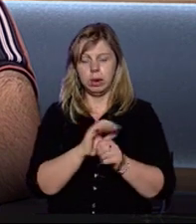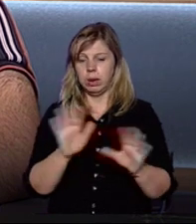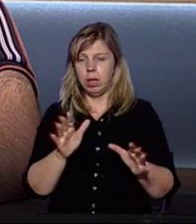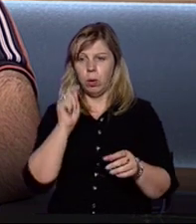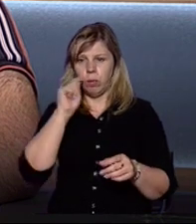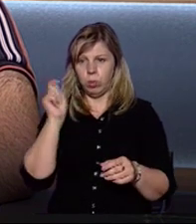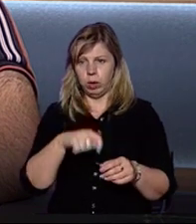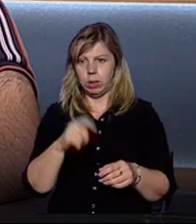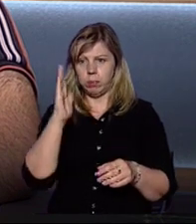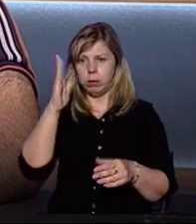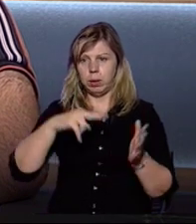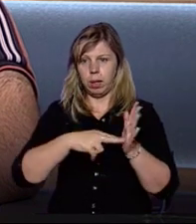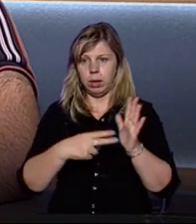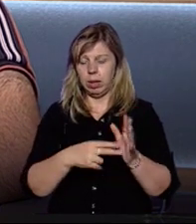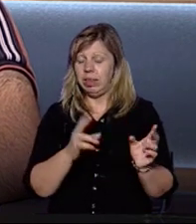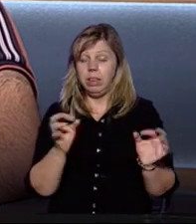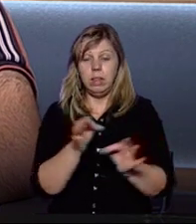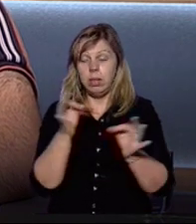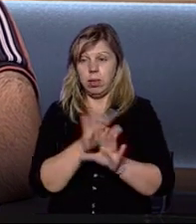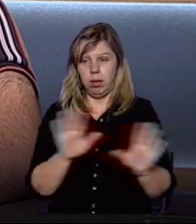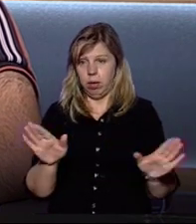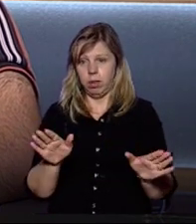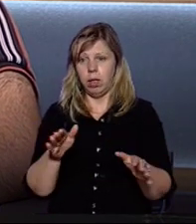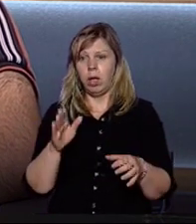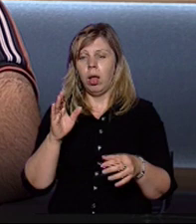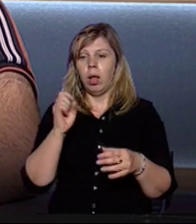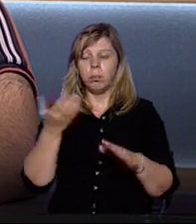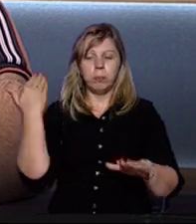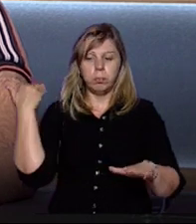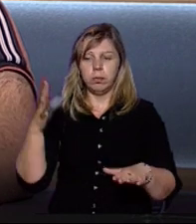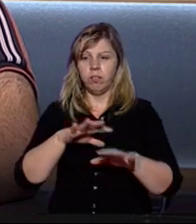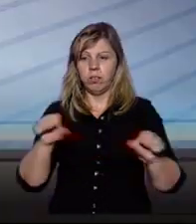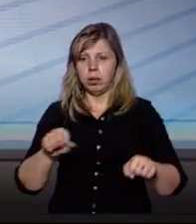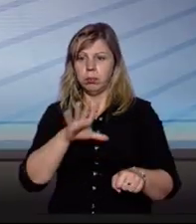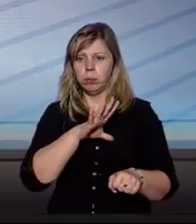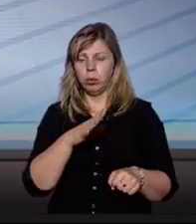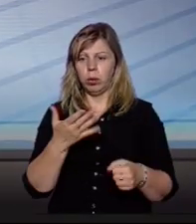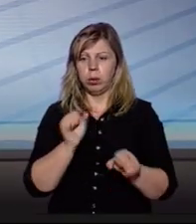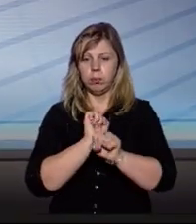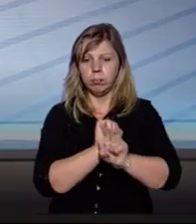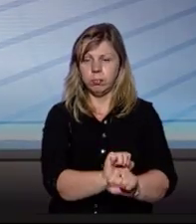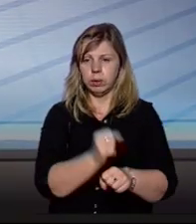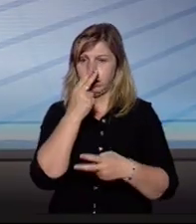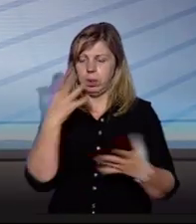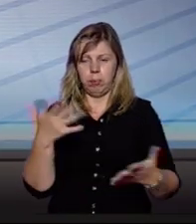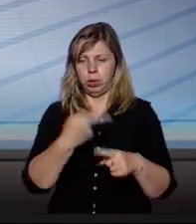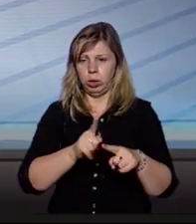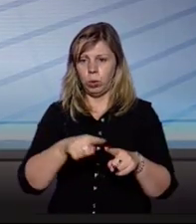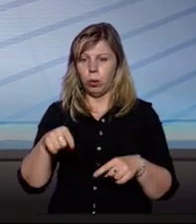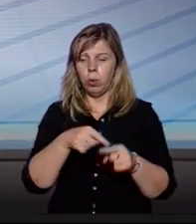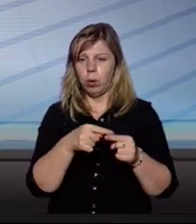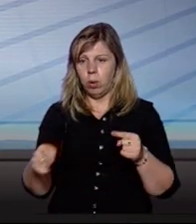в Україні перспективний план ніякий, тому що попередньою владою було гальмування і небачення цього процесу,